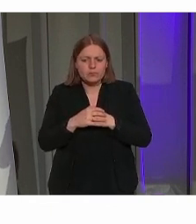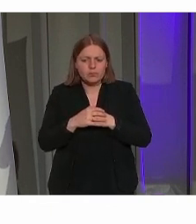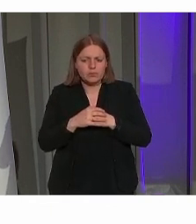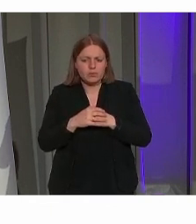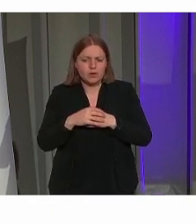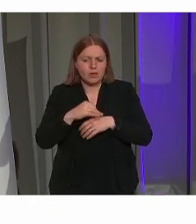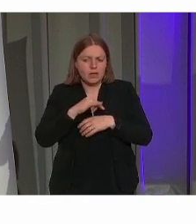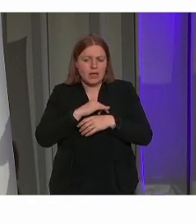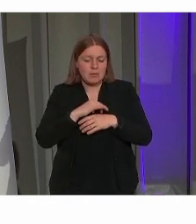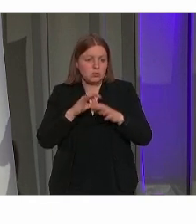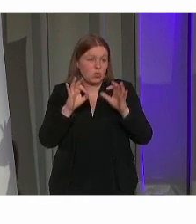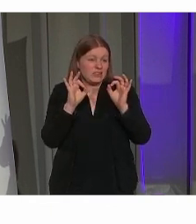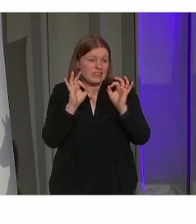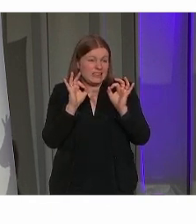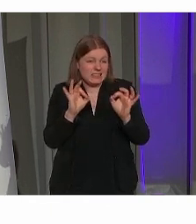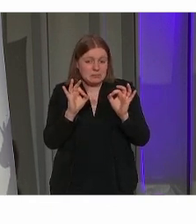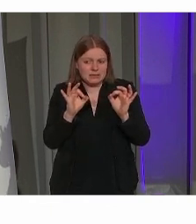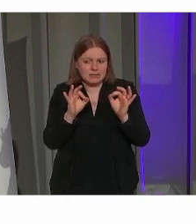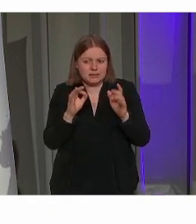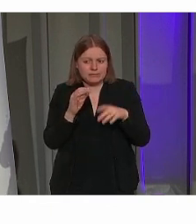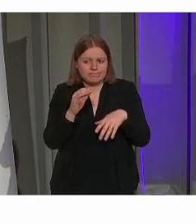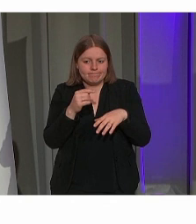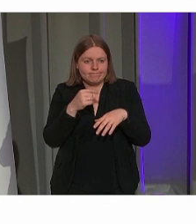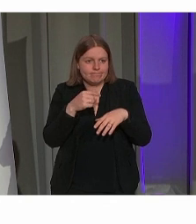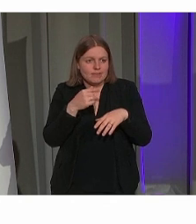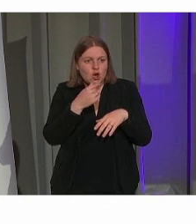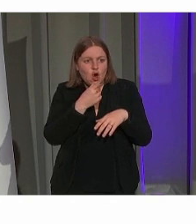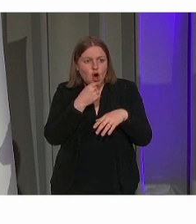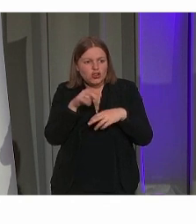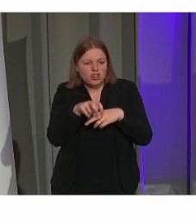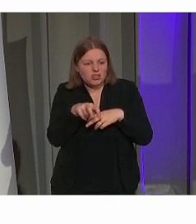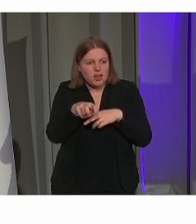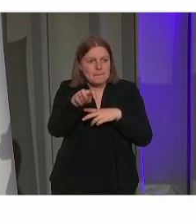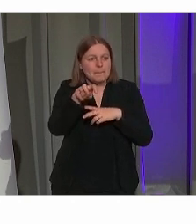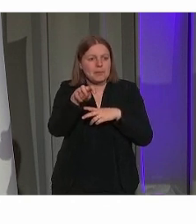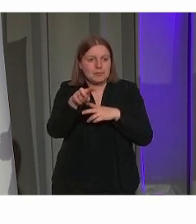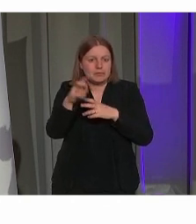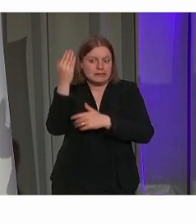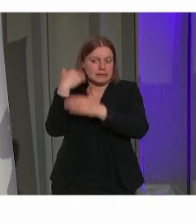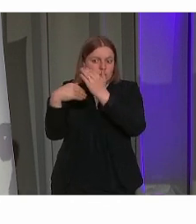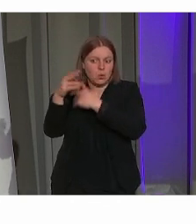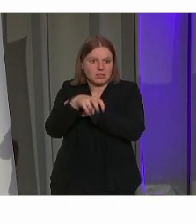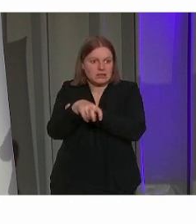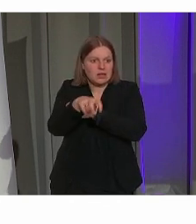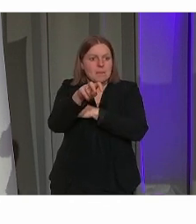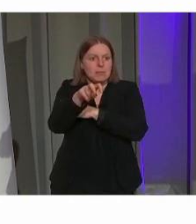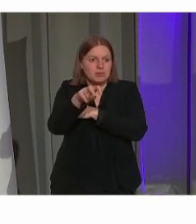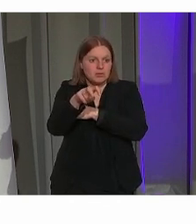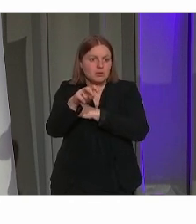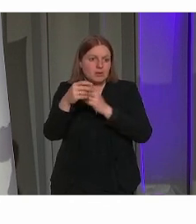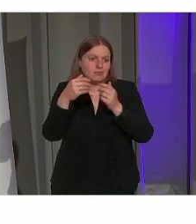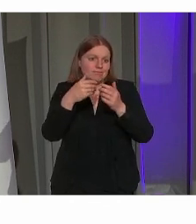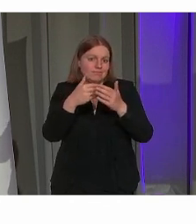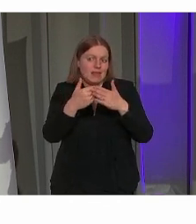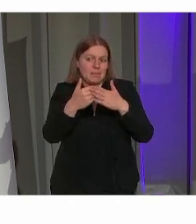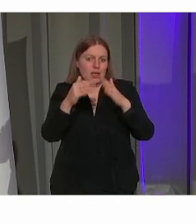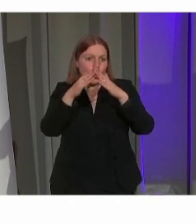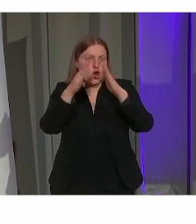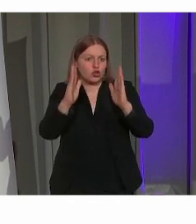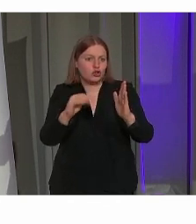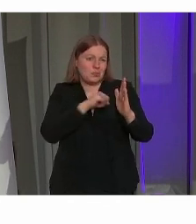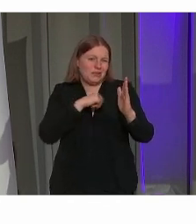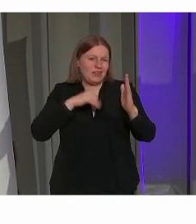typische historische trappartij aanwezig is bij een woning, een privéwoning.